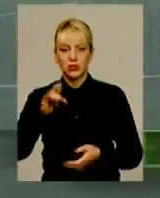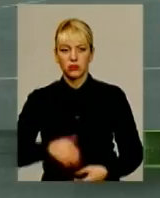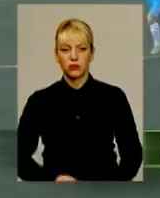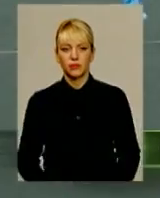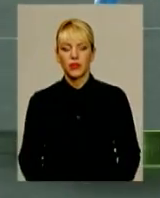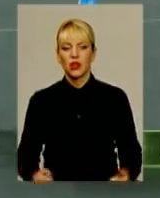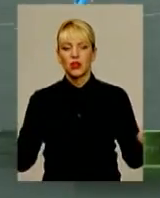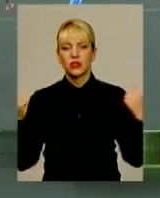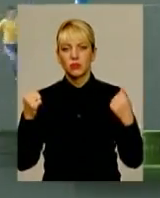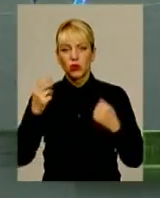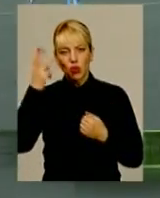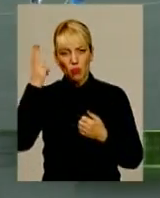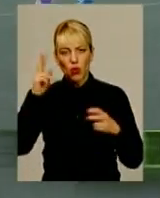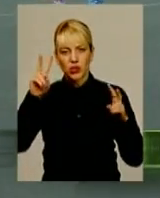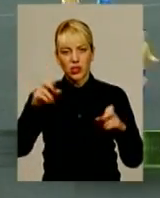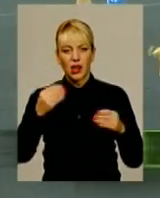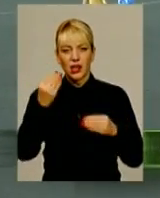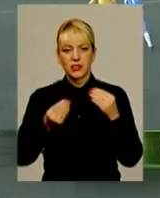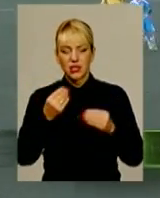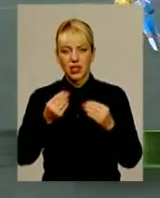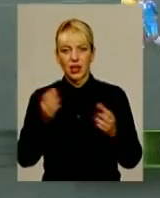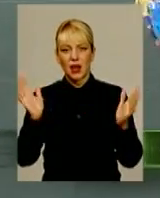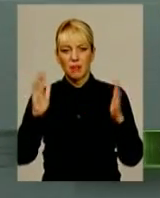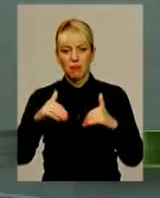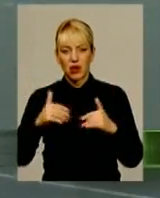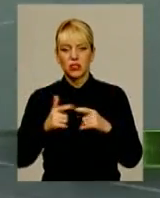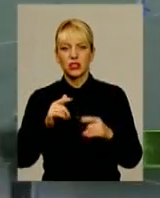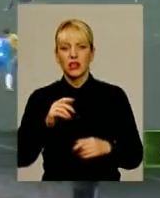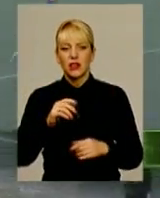Спорт. Поділля зіграє черговий домашній матч в Ю-19.